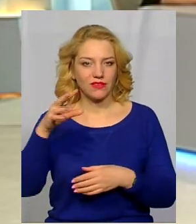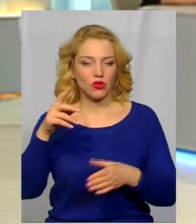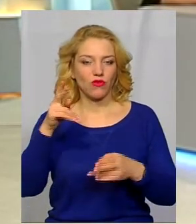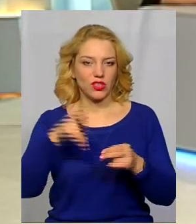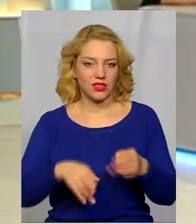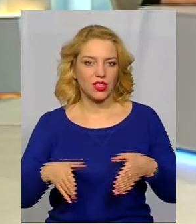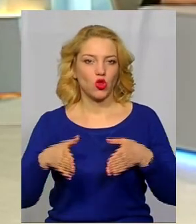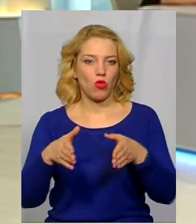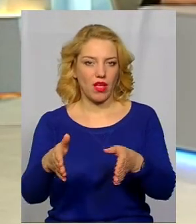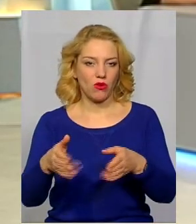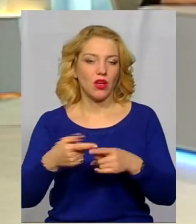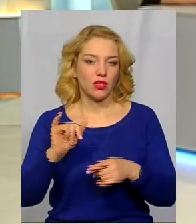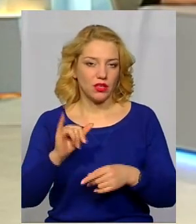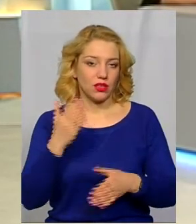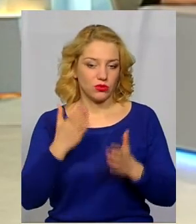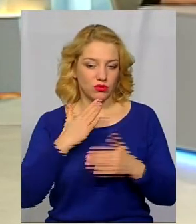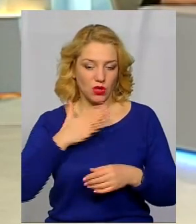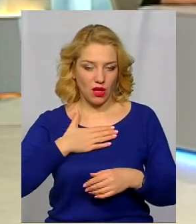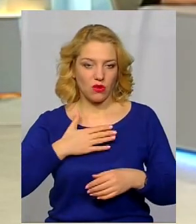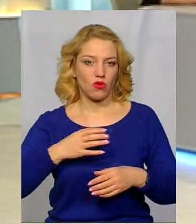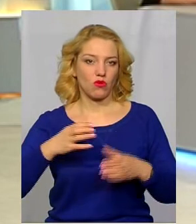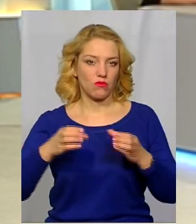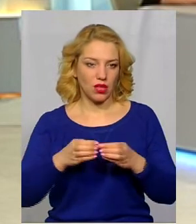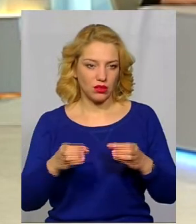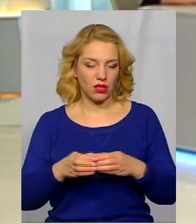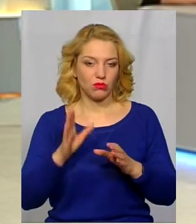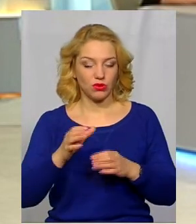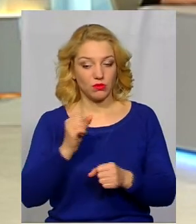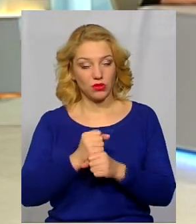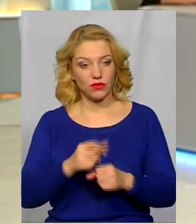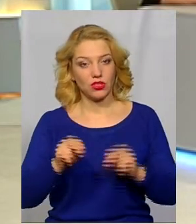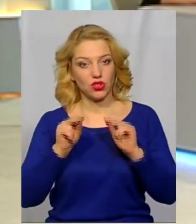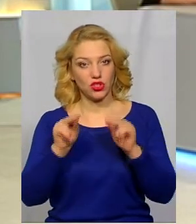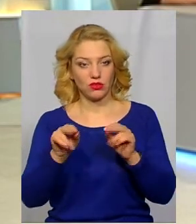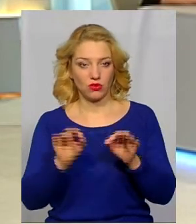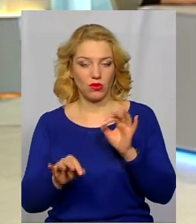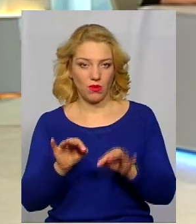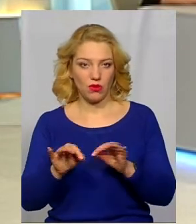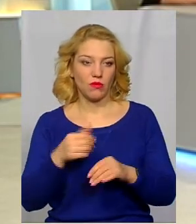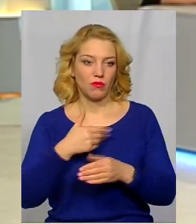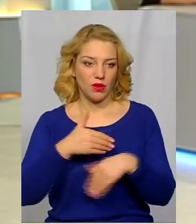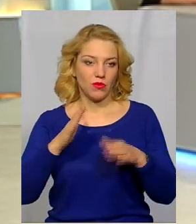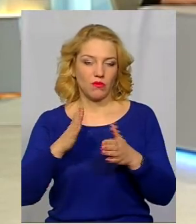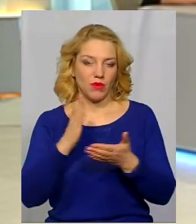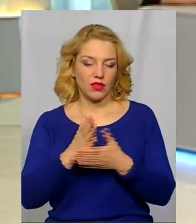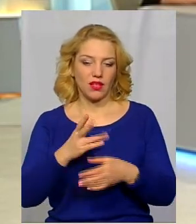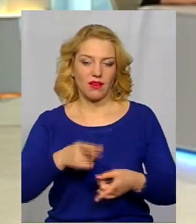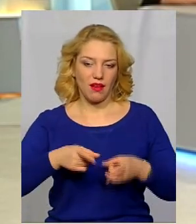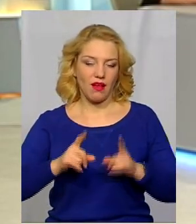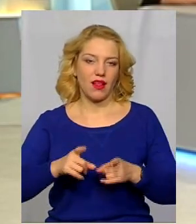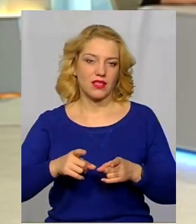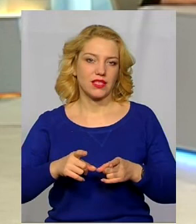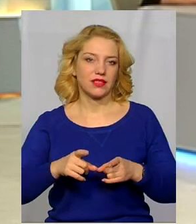вважаю, що за певний проміжок часу, якщо моя команда, що команда президента буде працювати чесно і надалі, ми будемо мати реальні результати, в тому числі в